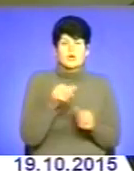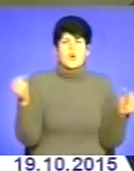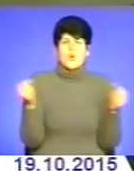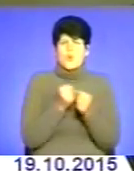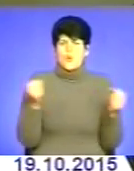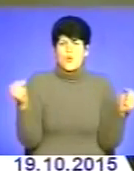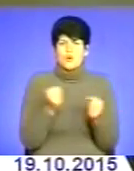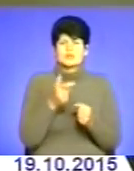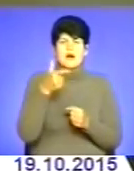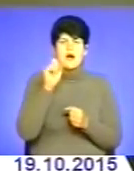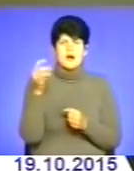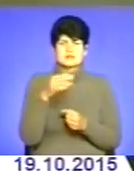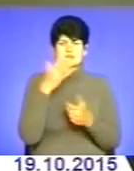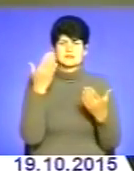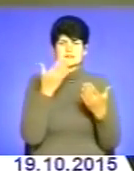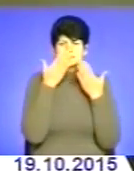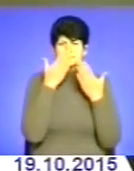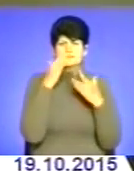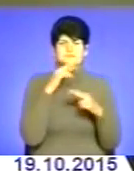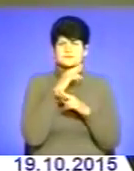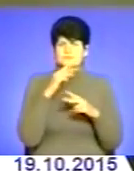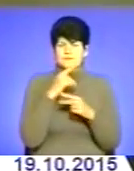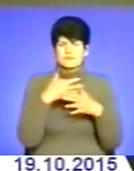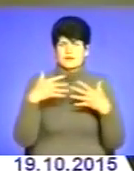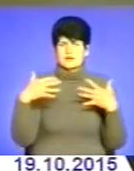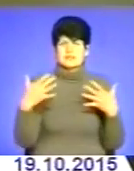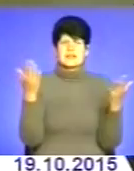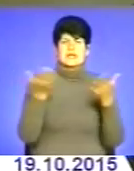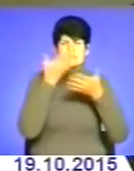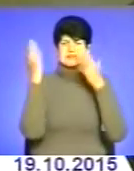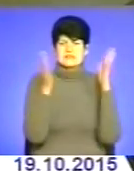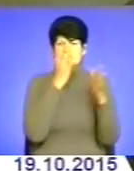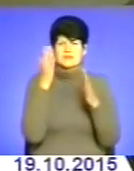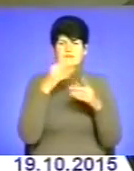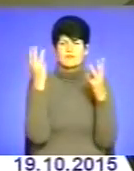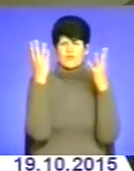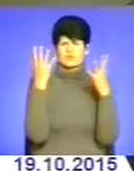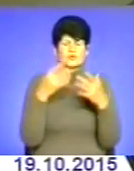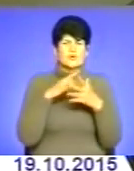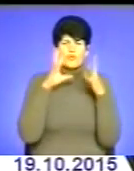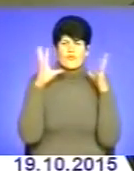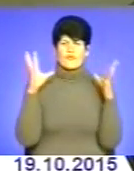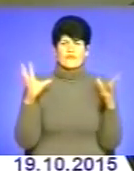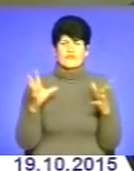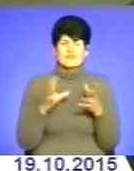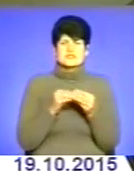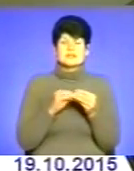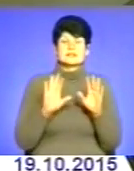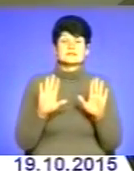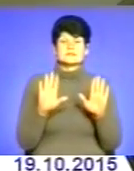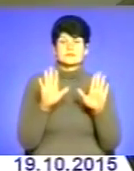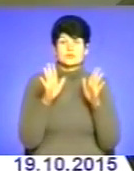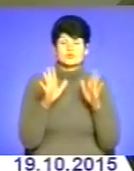гази отруйні різні І ті дим від вогни, і все, і воно все так спливало, що вони просто